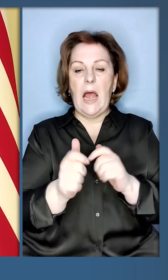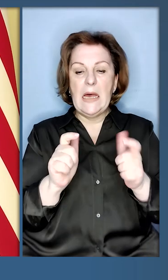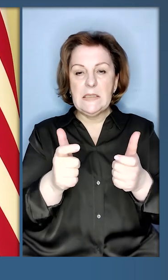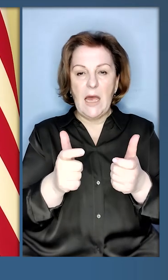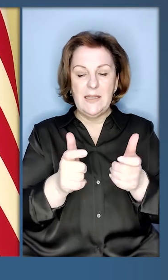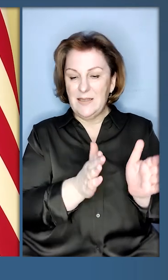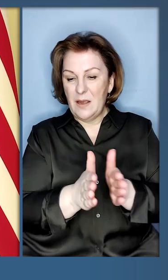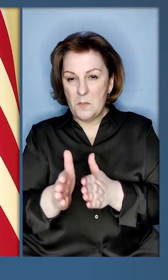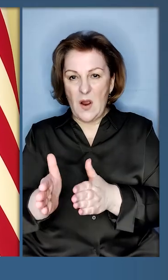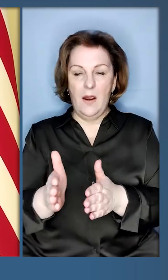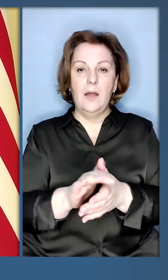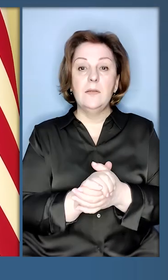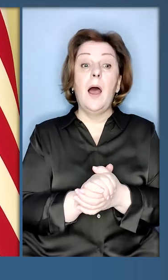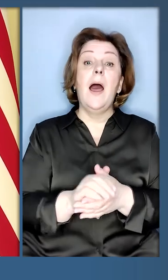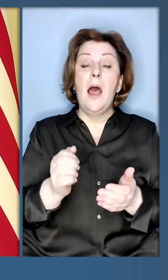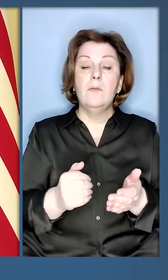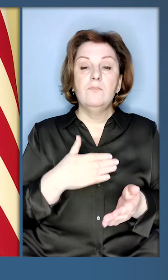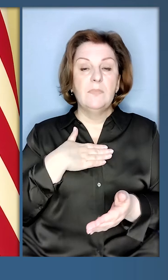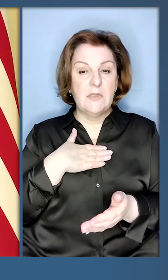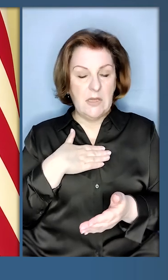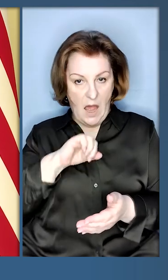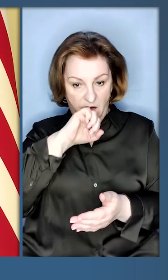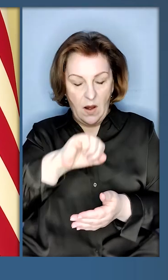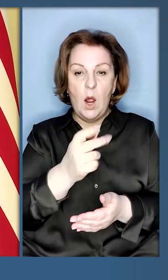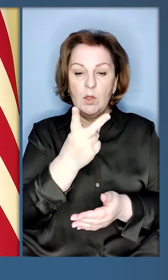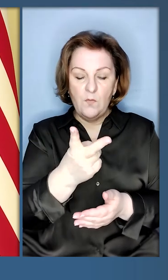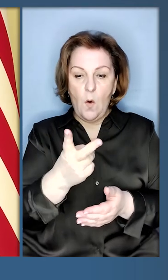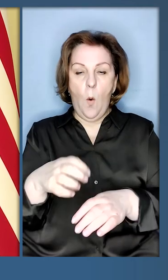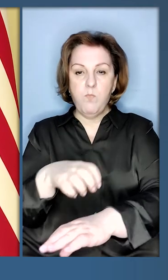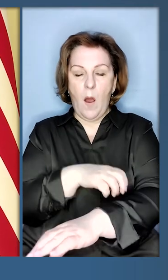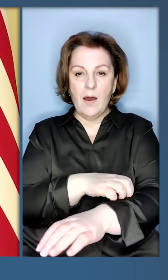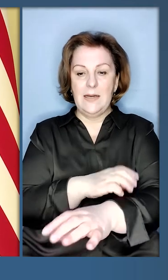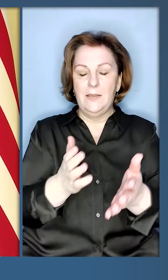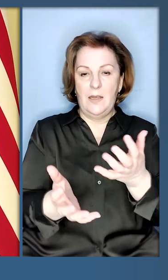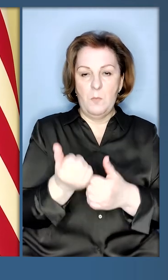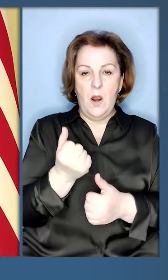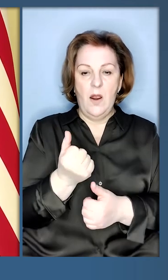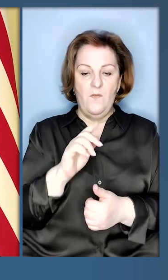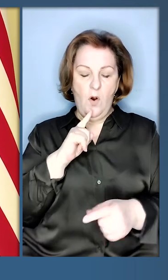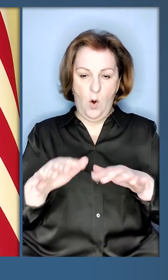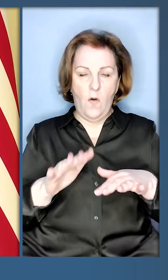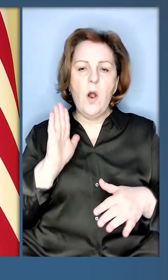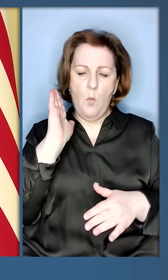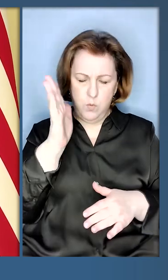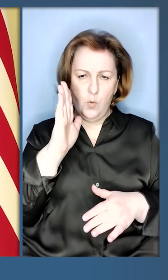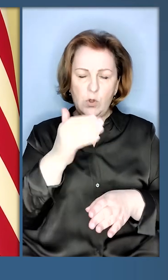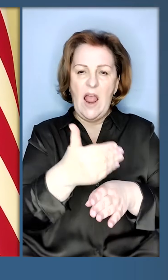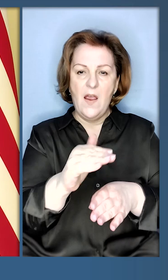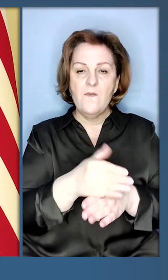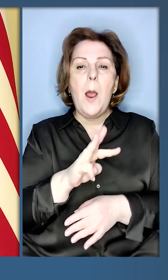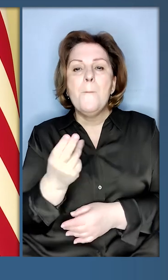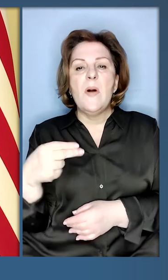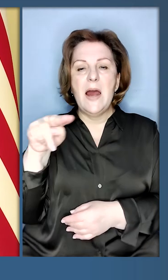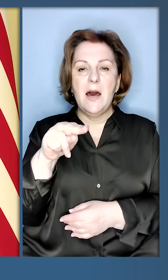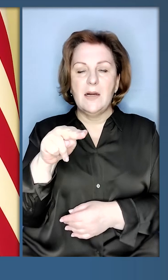завдяки двопартійній підтримці в Конгресі ми також будемо виділяти мільярди у